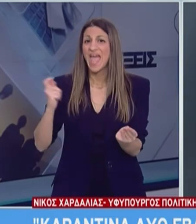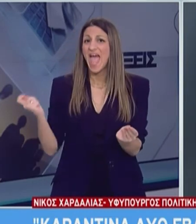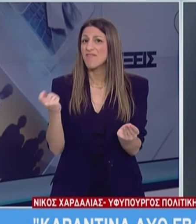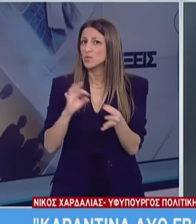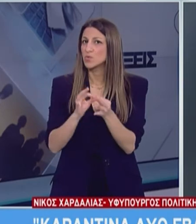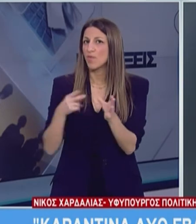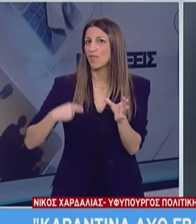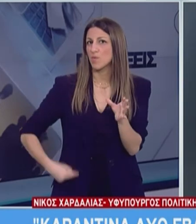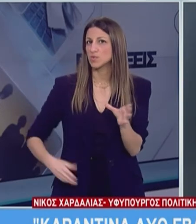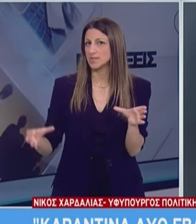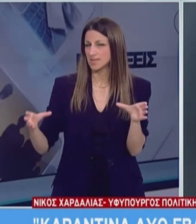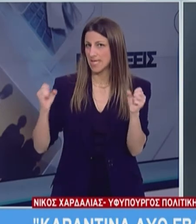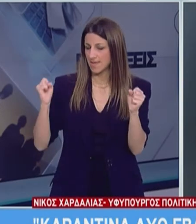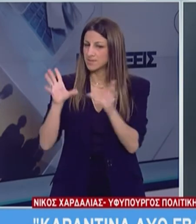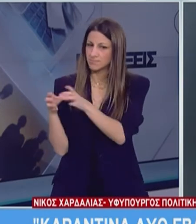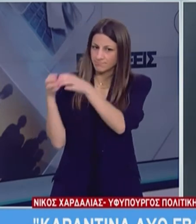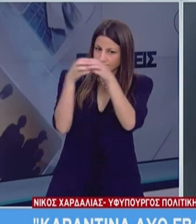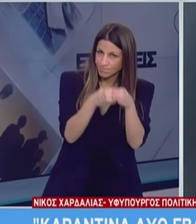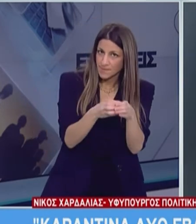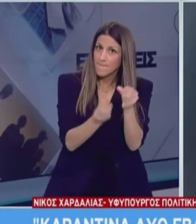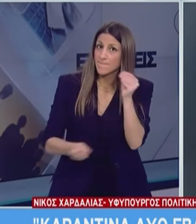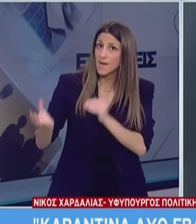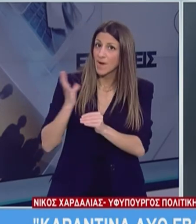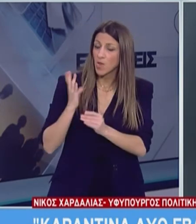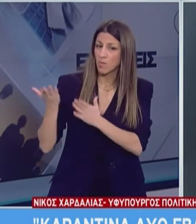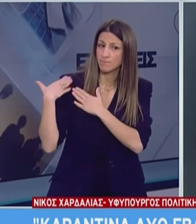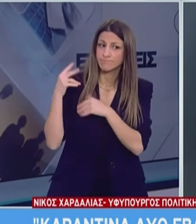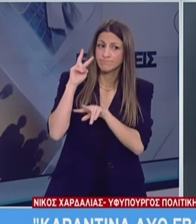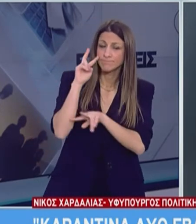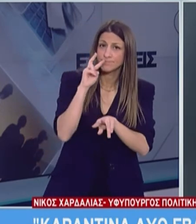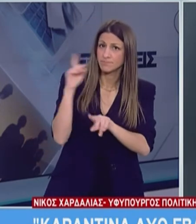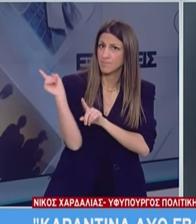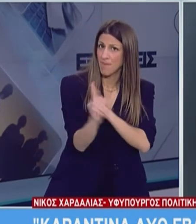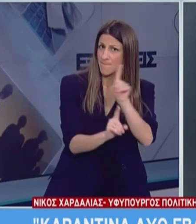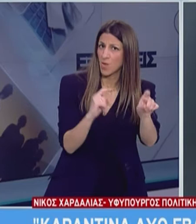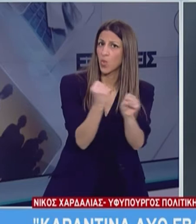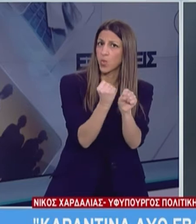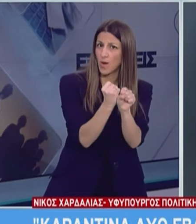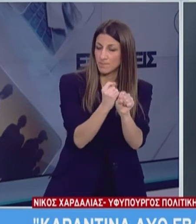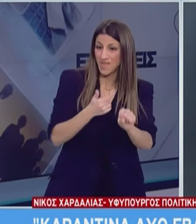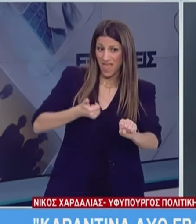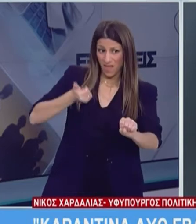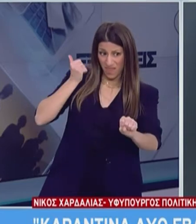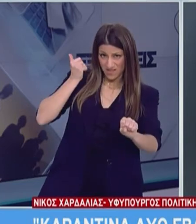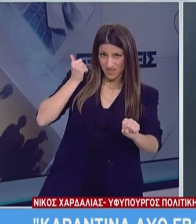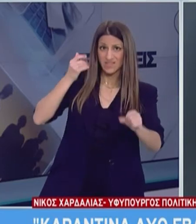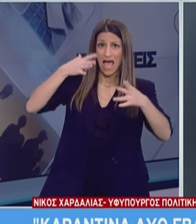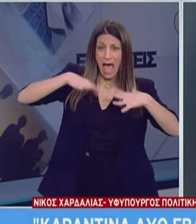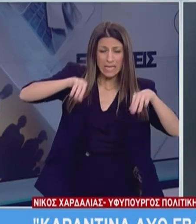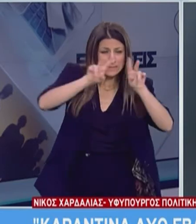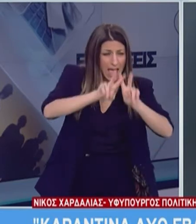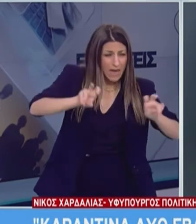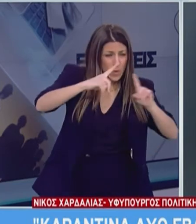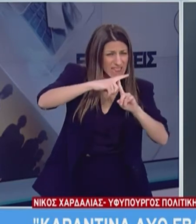ενισχύει την παρουσία του στη δομή με πρόσθετο υγειονομικό προσωπικό. Η χνηλάτηση του πληθυσμού η οποία ξεκίνησε από χθες θα συνεχιστεί και σήμερα